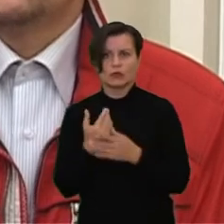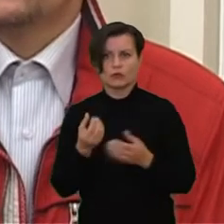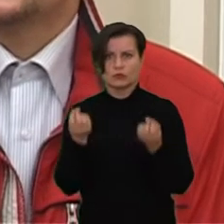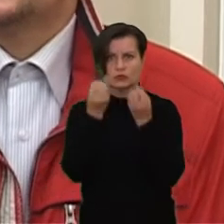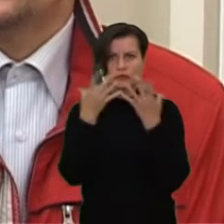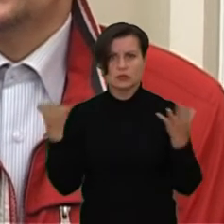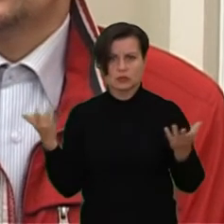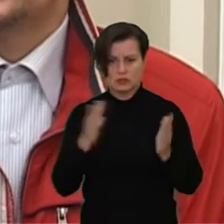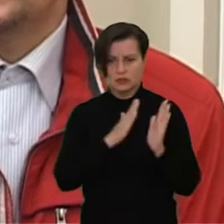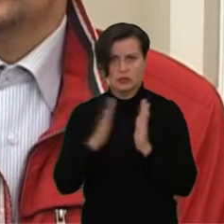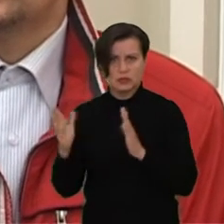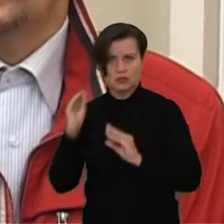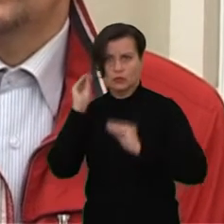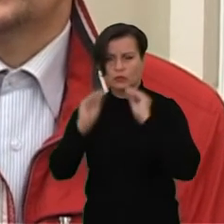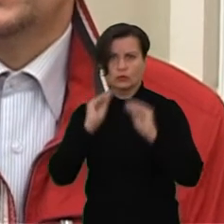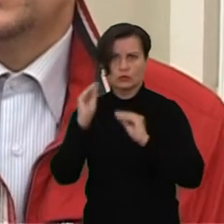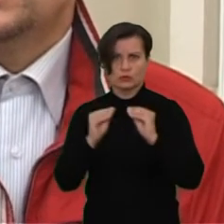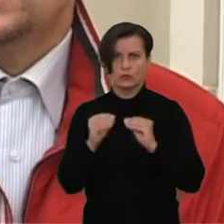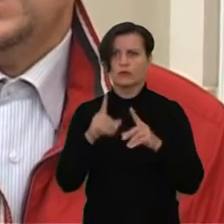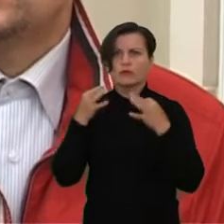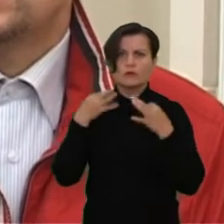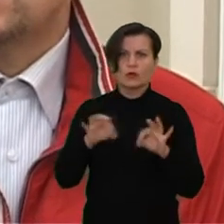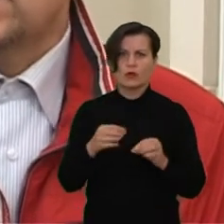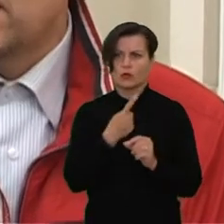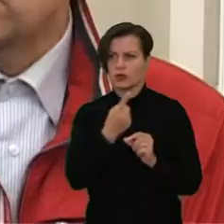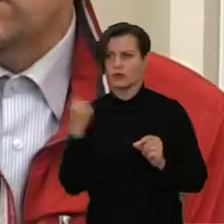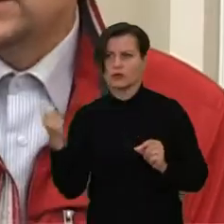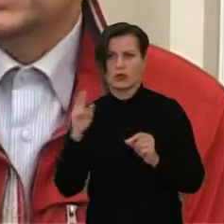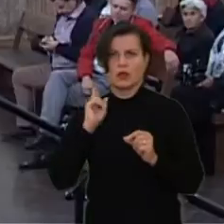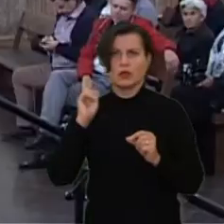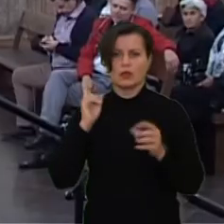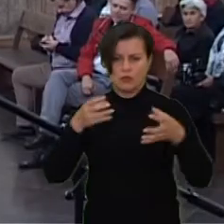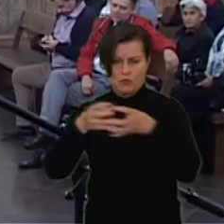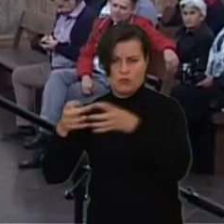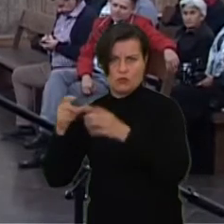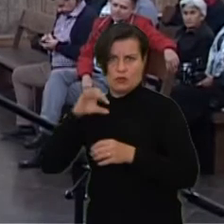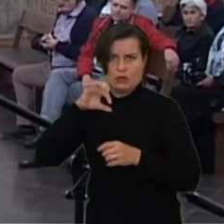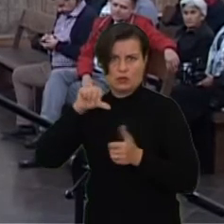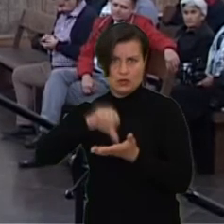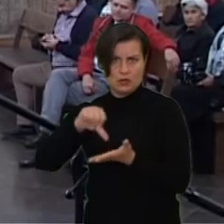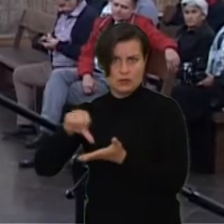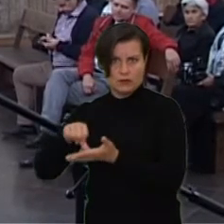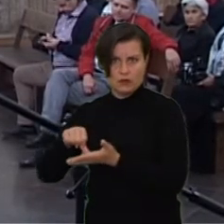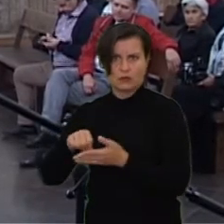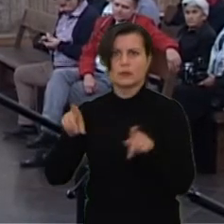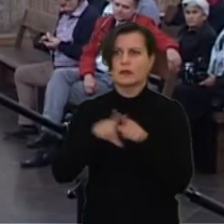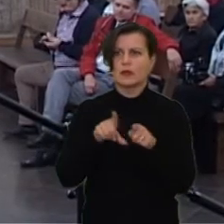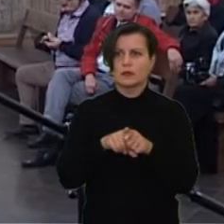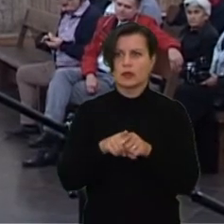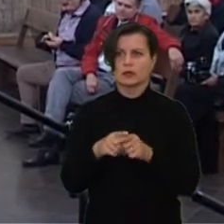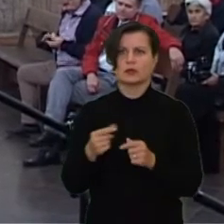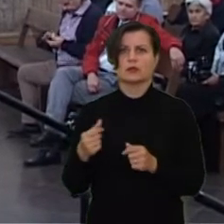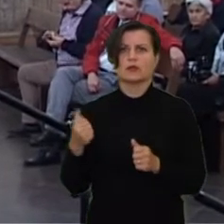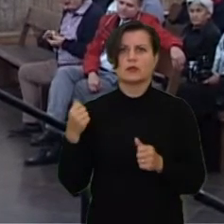naujos švietimo sistemos kūrimas, leidžiant kiekvienai konfesijai dalyvauti švietimo sistemos kūrime, išskirtinis